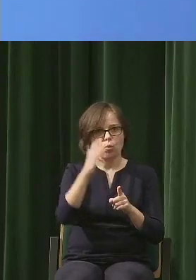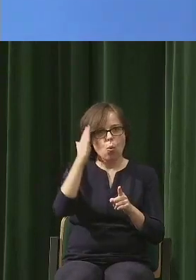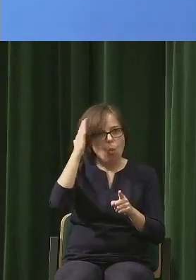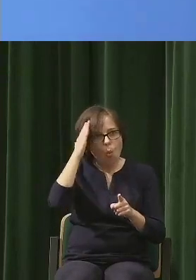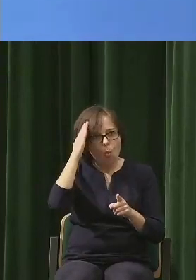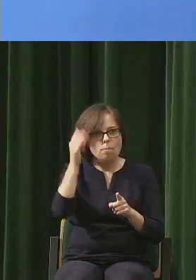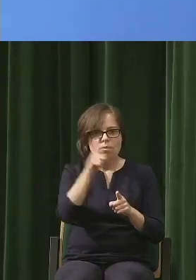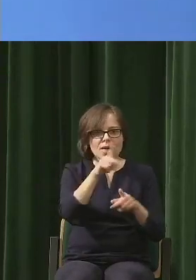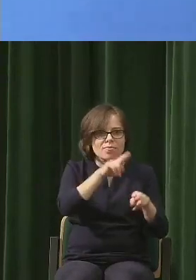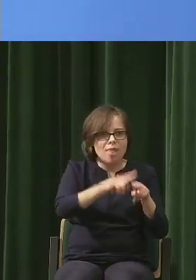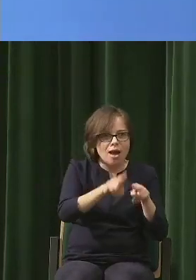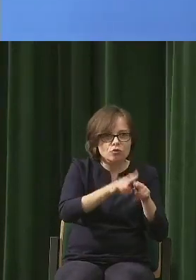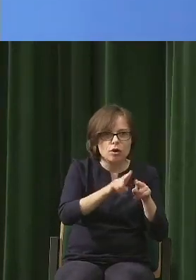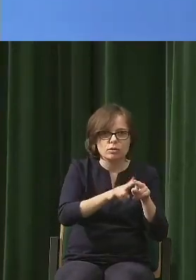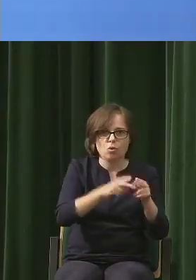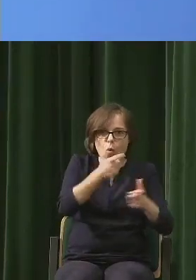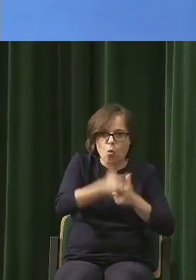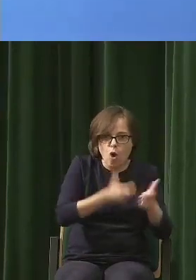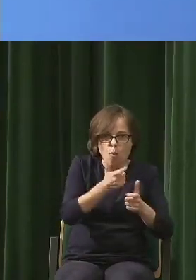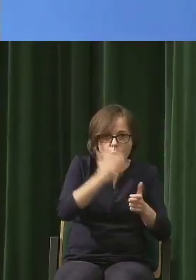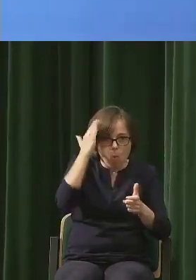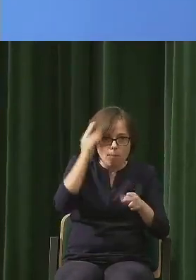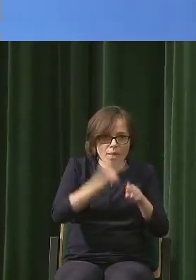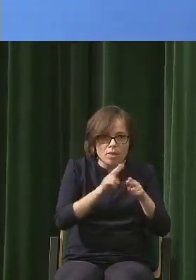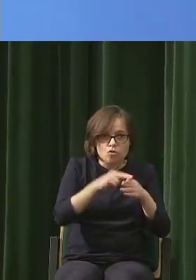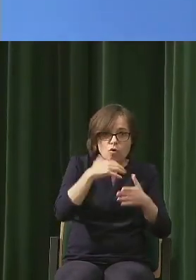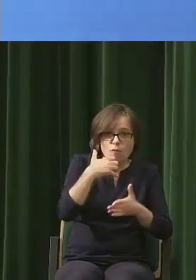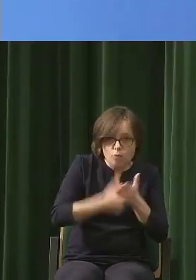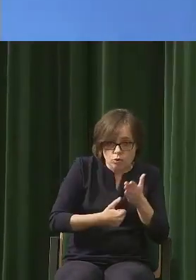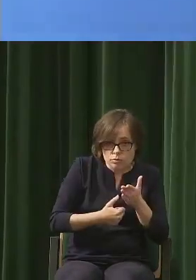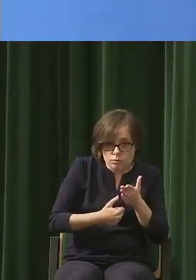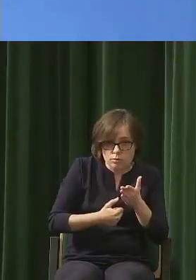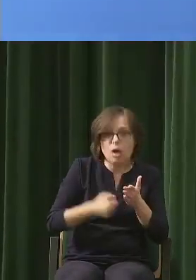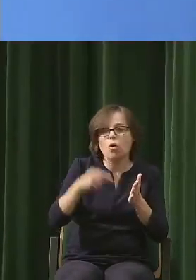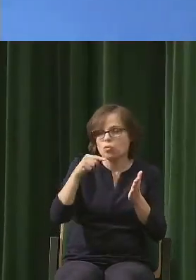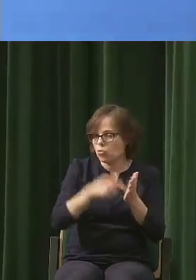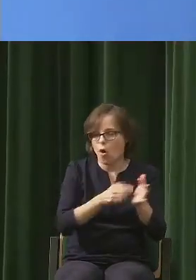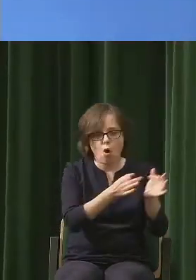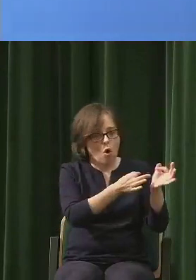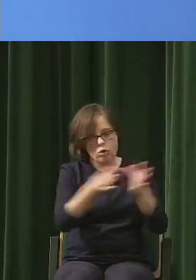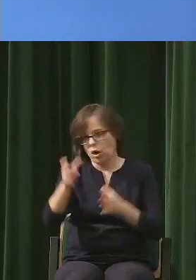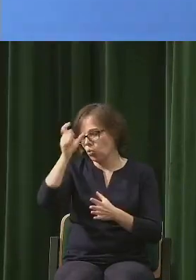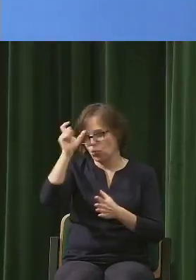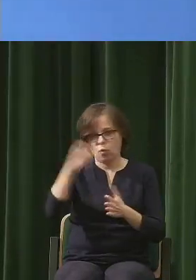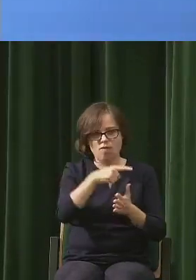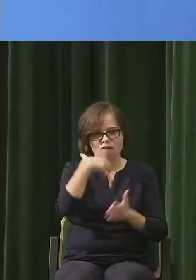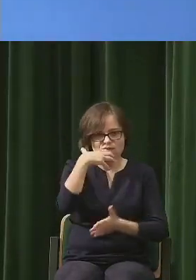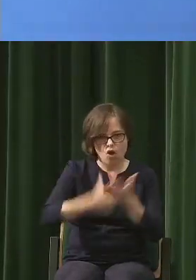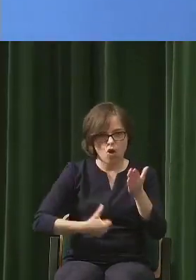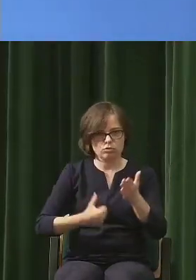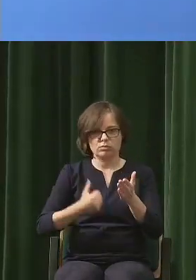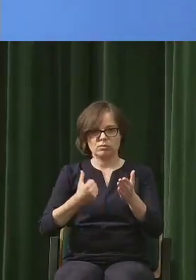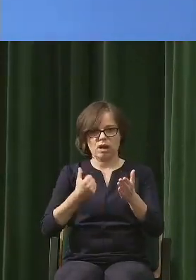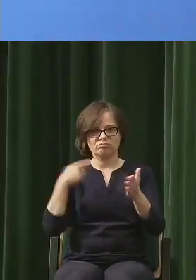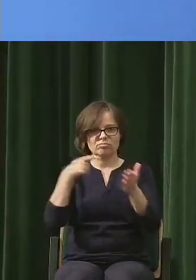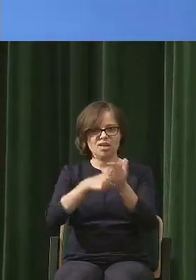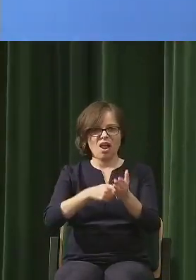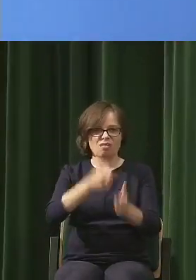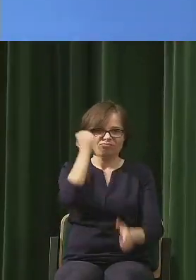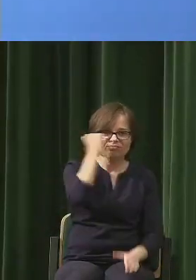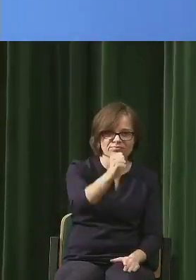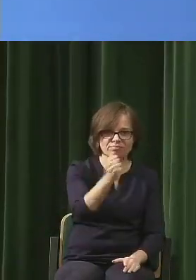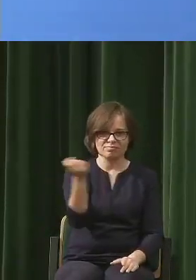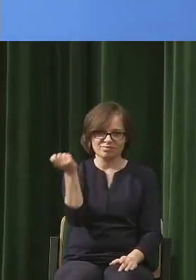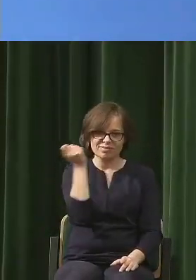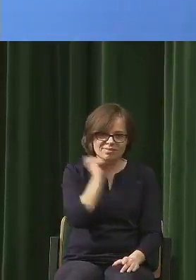jakieśkolwiek narzędzia, używał ich do tego, żeby zabijać, rżnąć i jakby jak